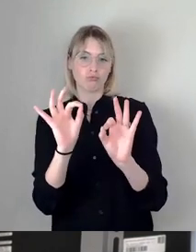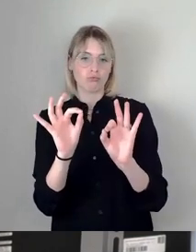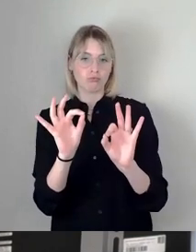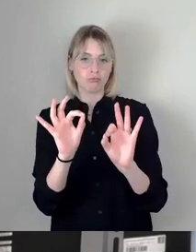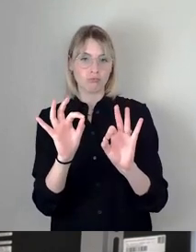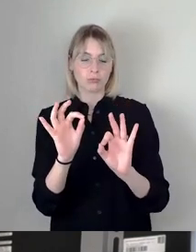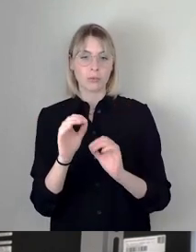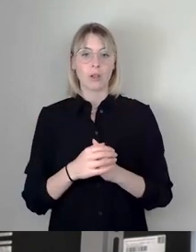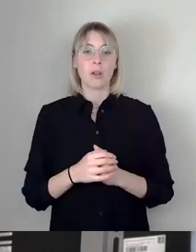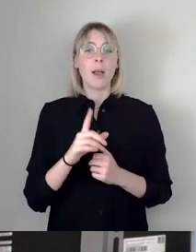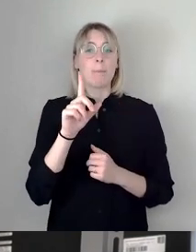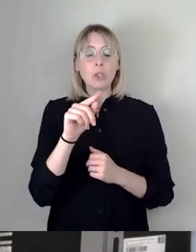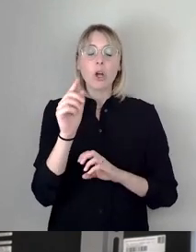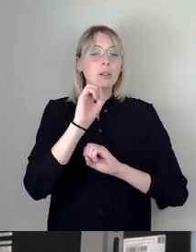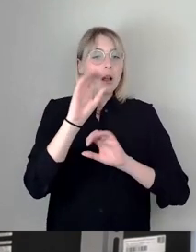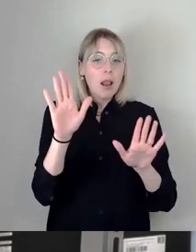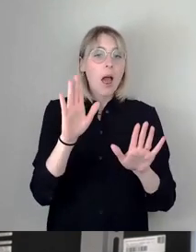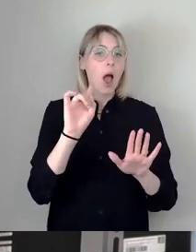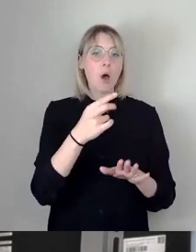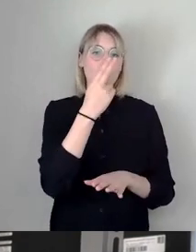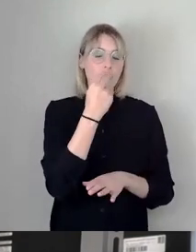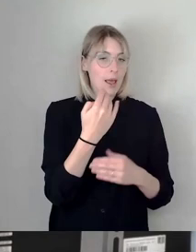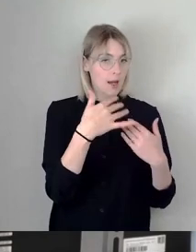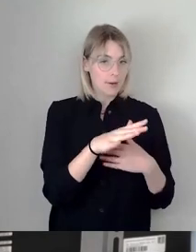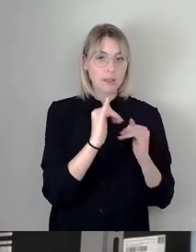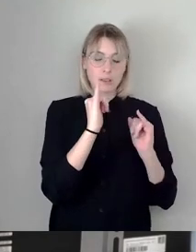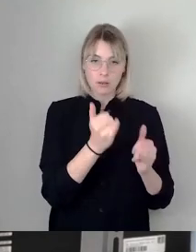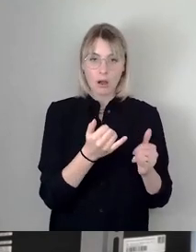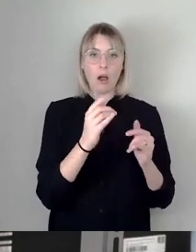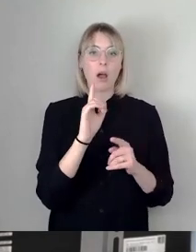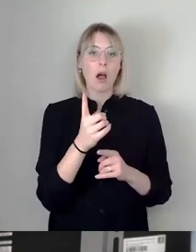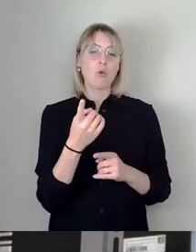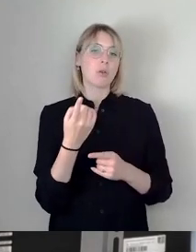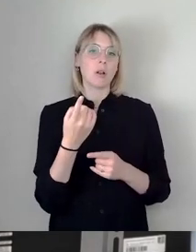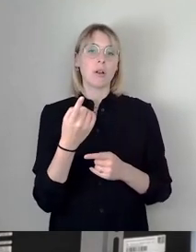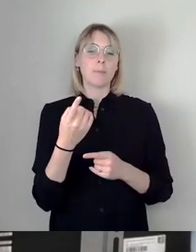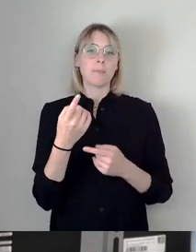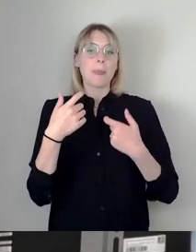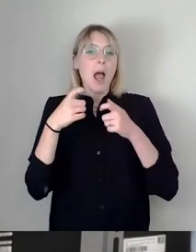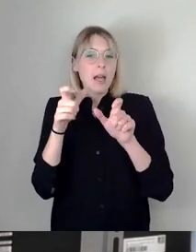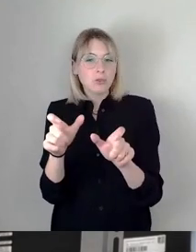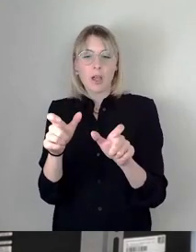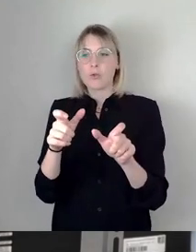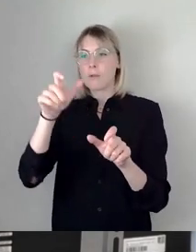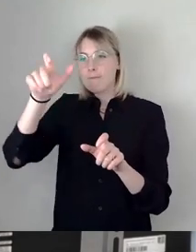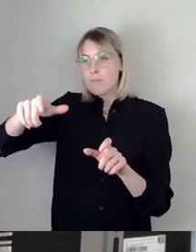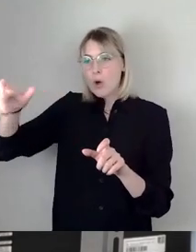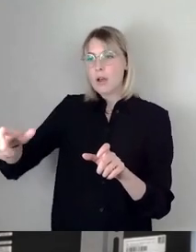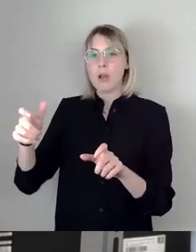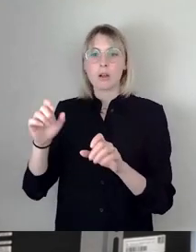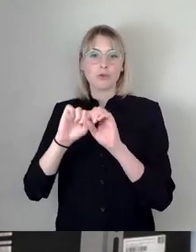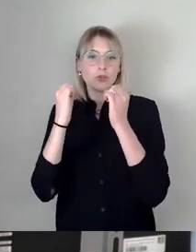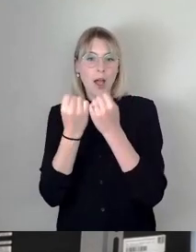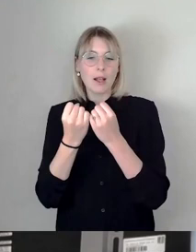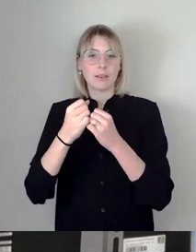dass nicht auch Fehler passiert sind. Die Einschränkung von Grundrechten der Bürgerinnen und Bürger durch alle staatlichen Organe ist nur ein